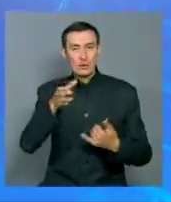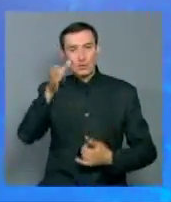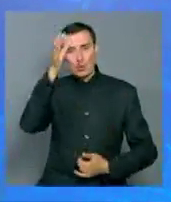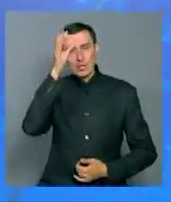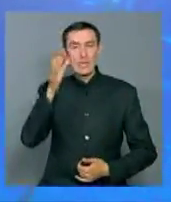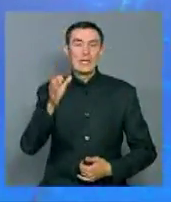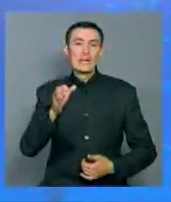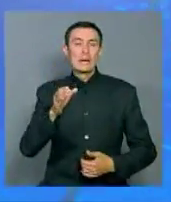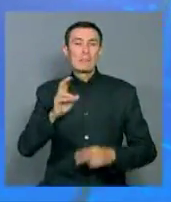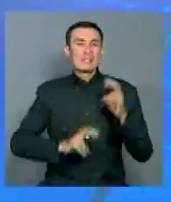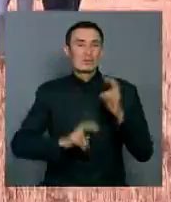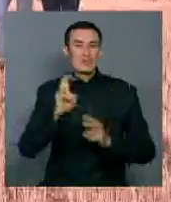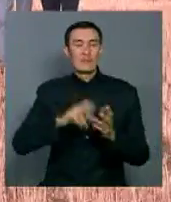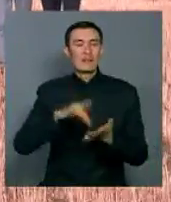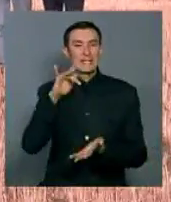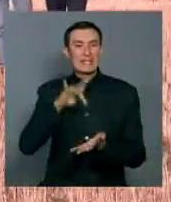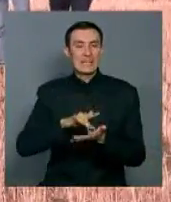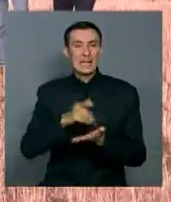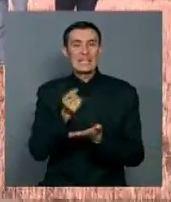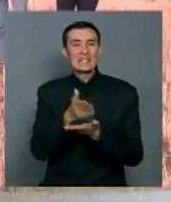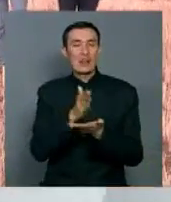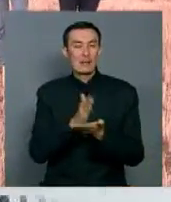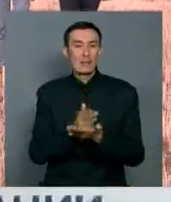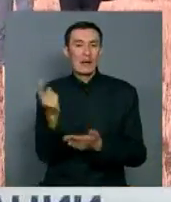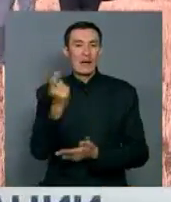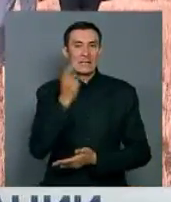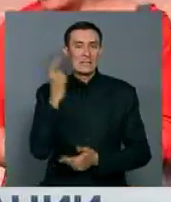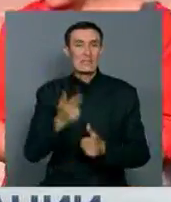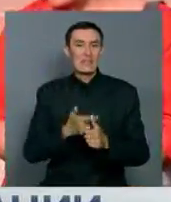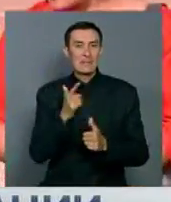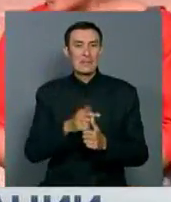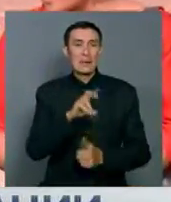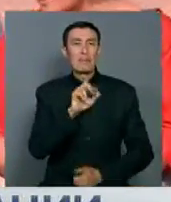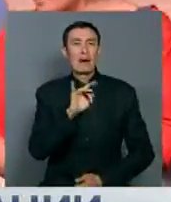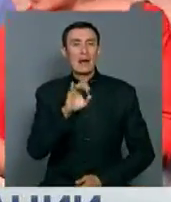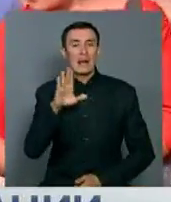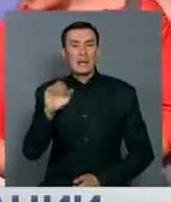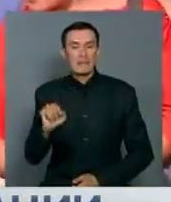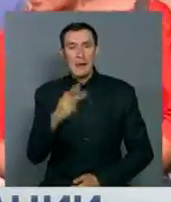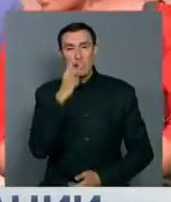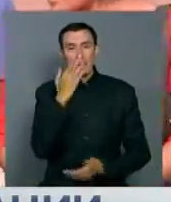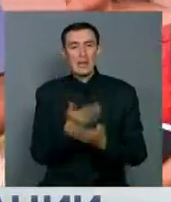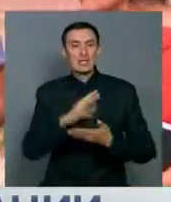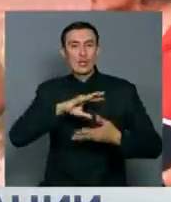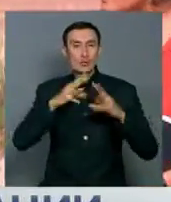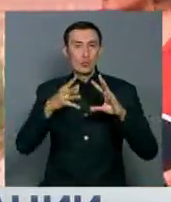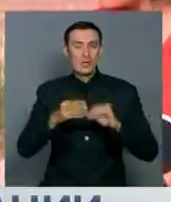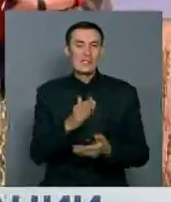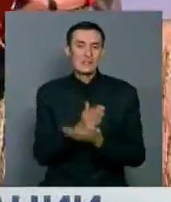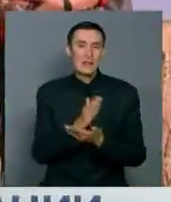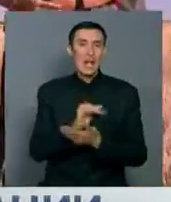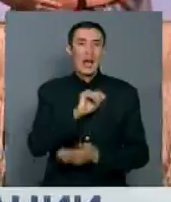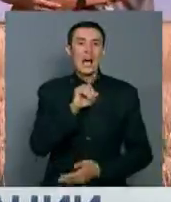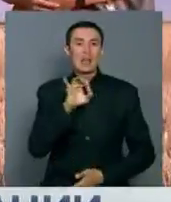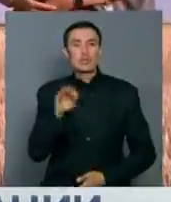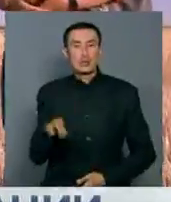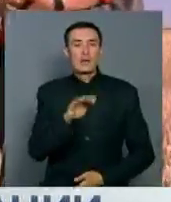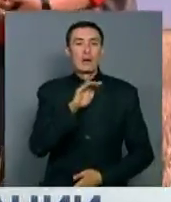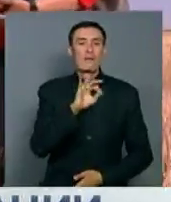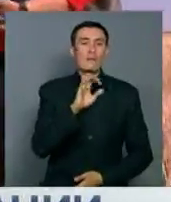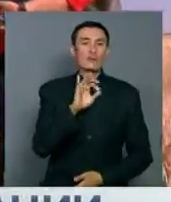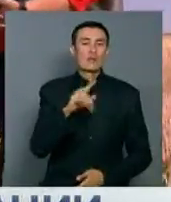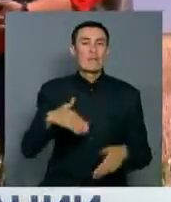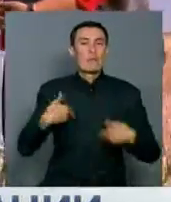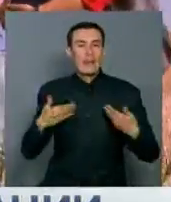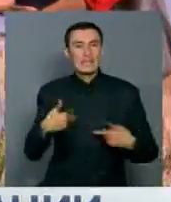научно-производственного центра зернового хозяйства имени Александра Бараева. Показатели содержания азота, фосфора, гумуса и